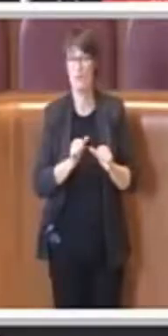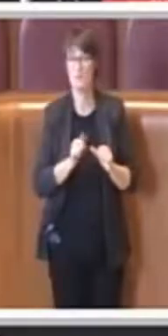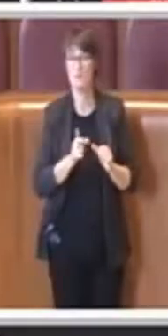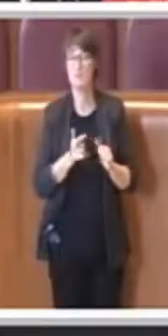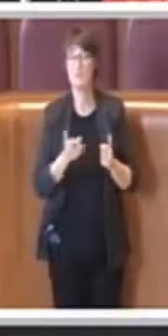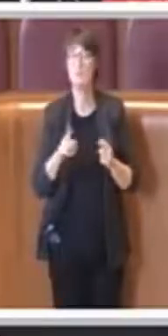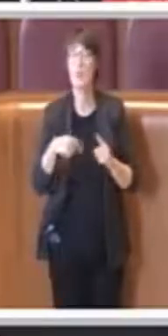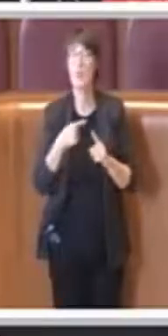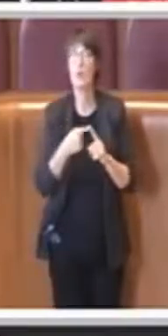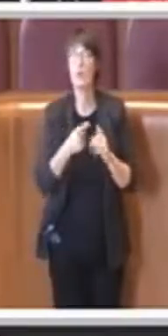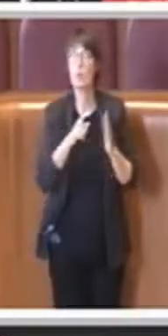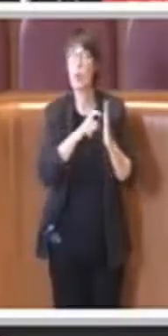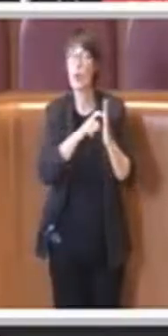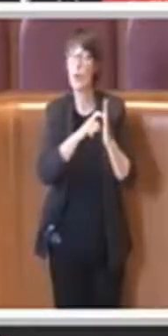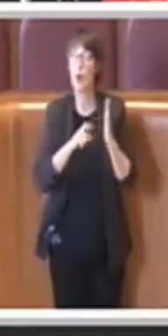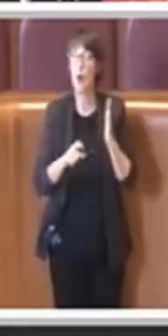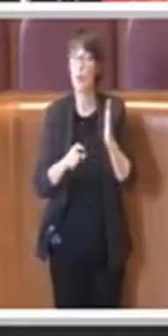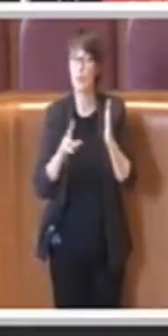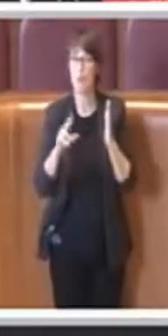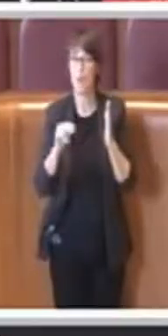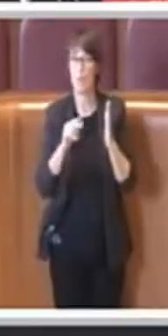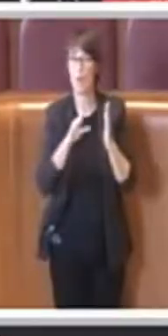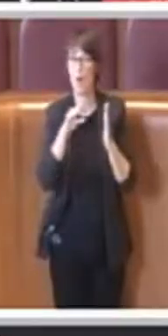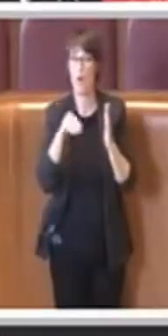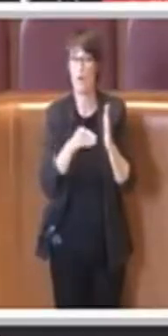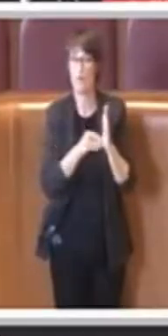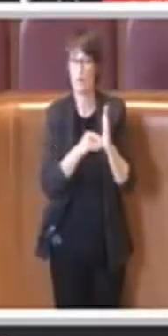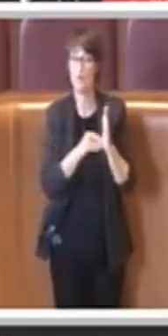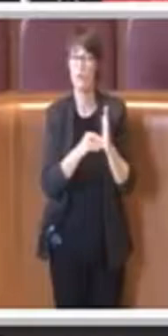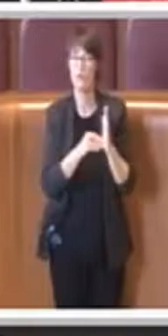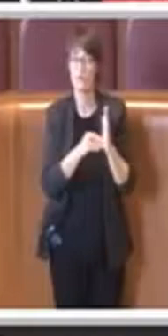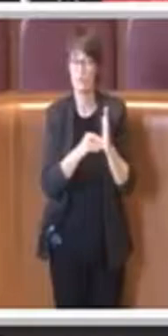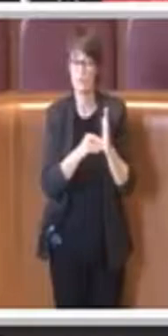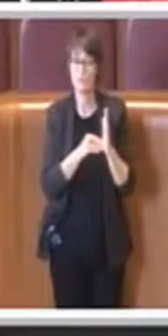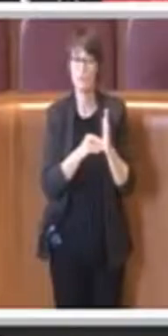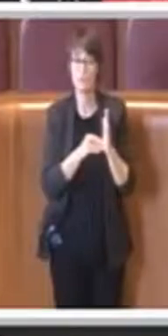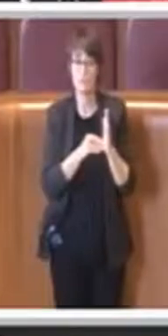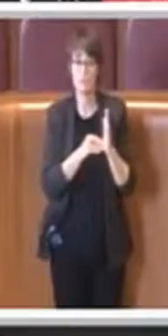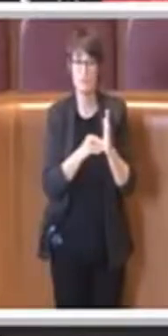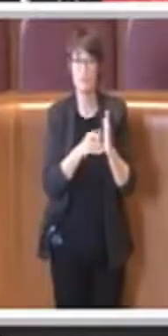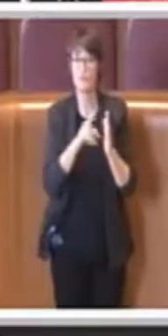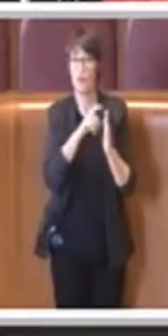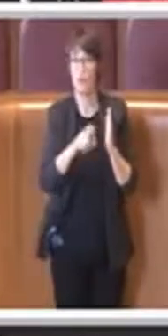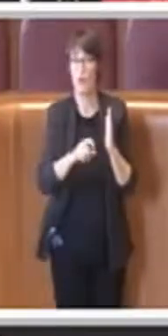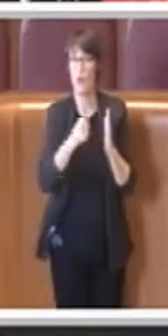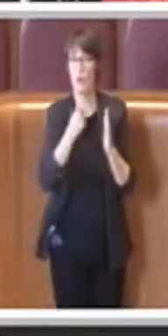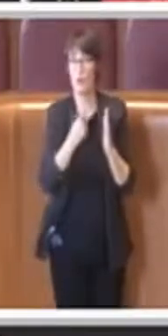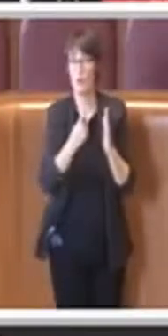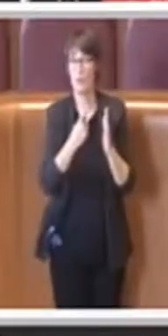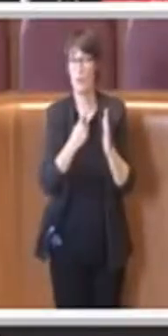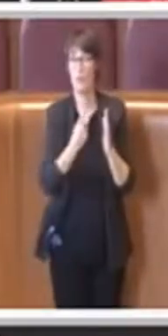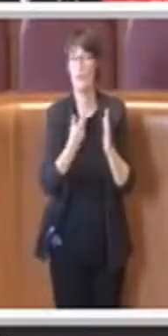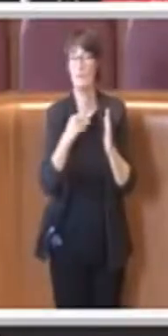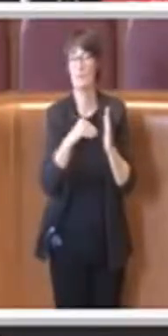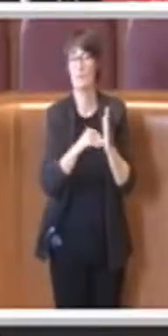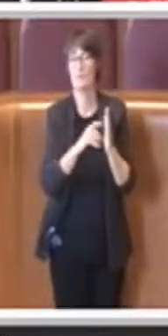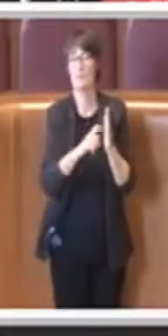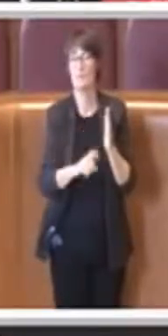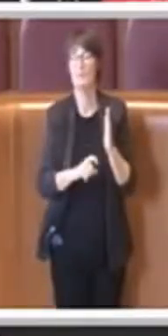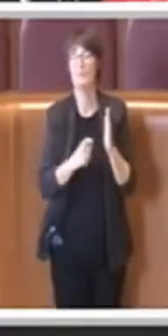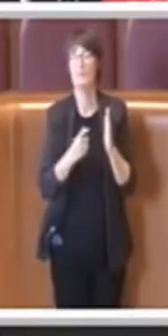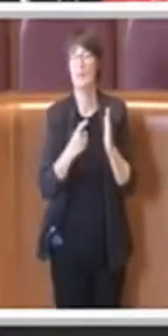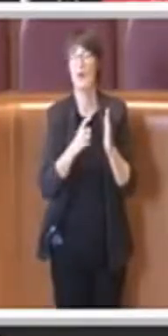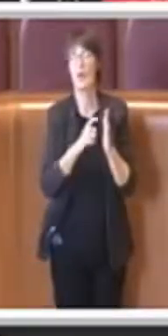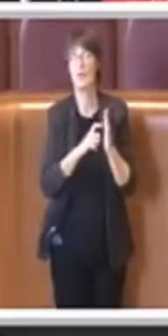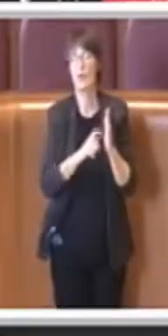come dire, rimodulato meglio anche dopo il comma 2 bis, precisando quindi